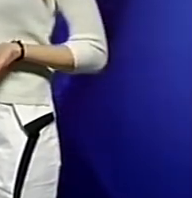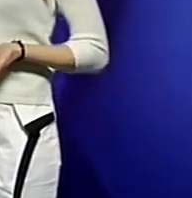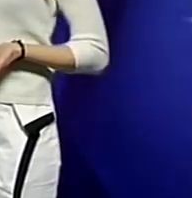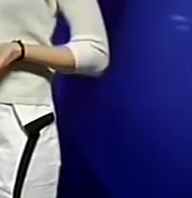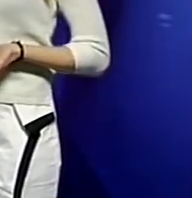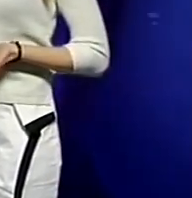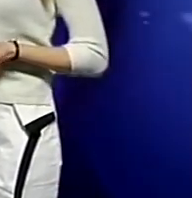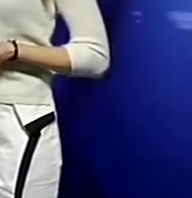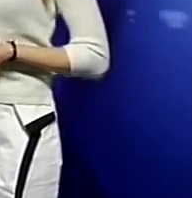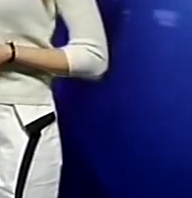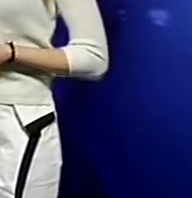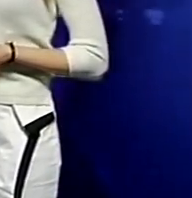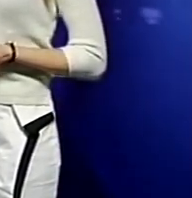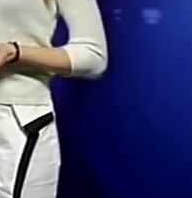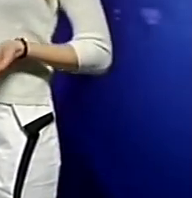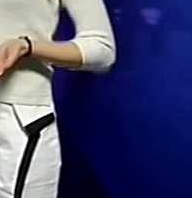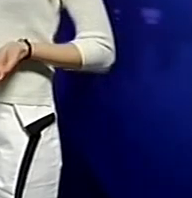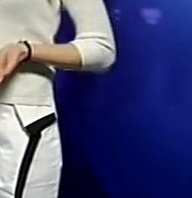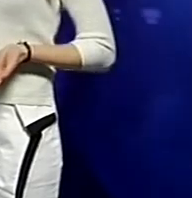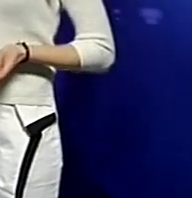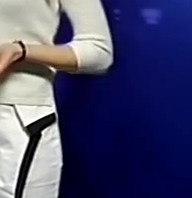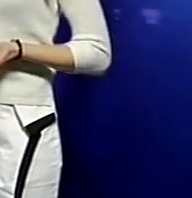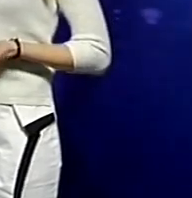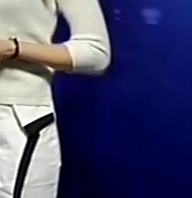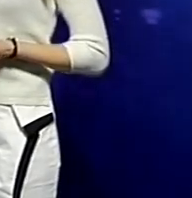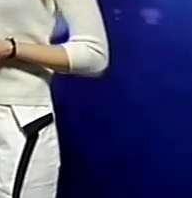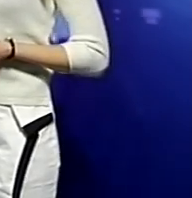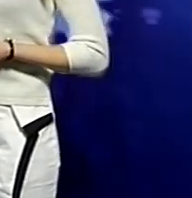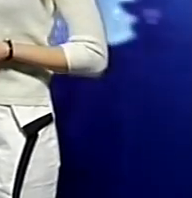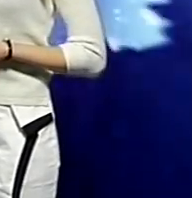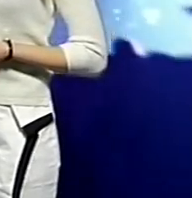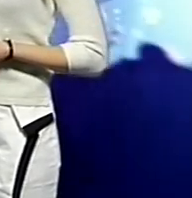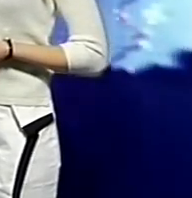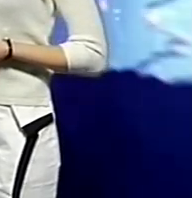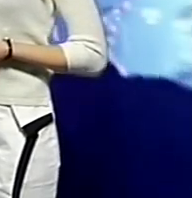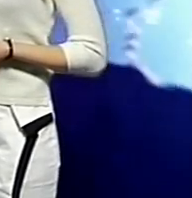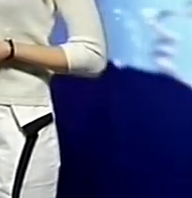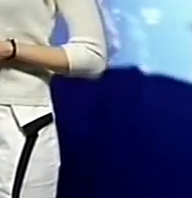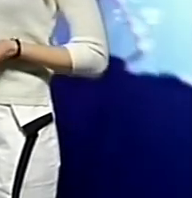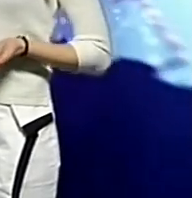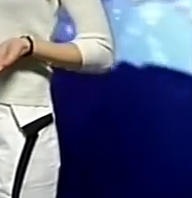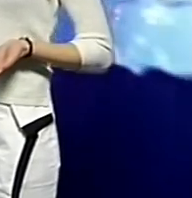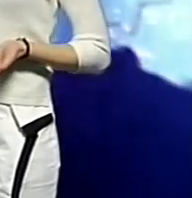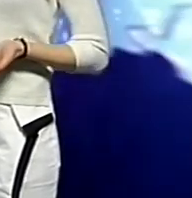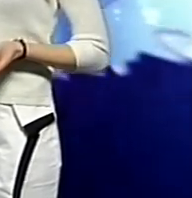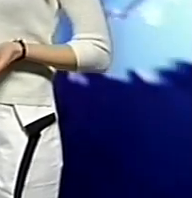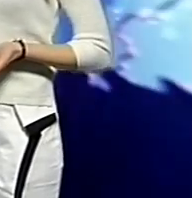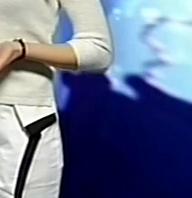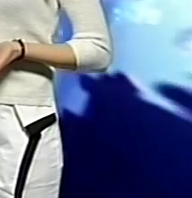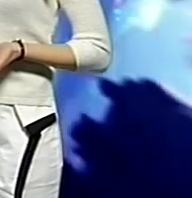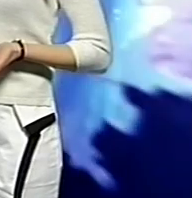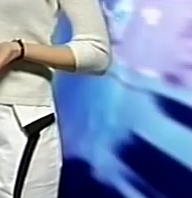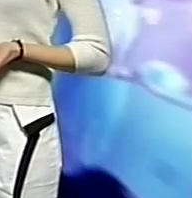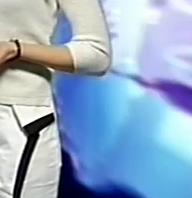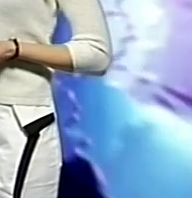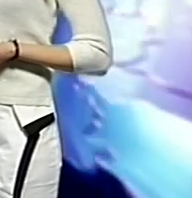зарядити бадьорим настроєм надовго. А я хочу нагадати, що не дивлячись на усі можливість сюрпризи природи, за будь-якої погоди вам